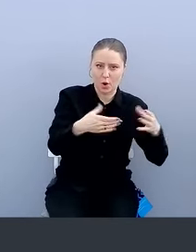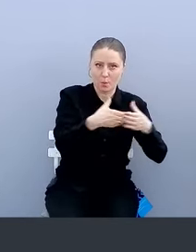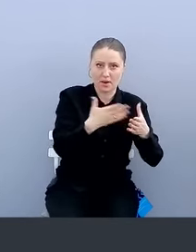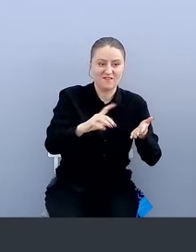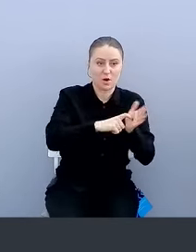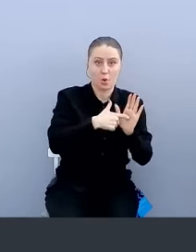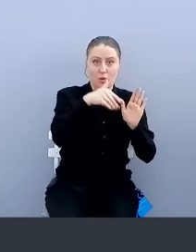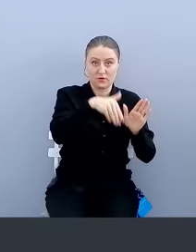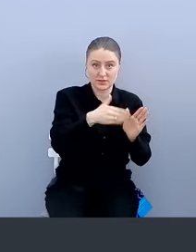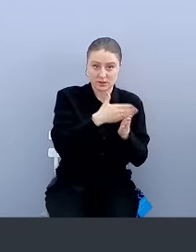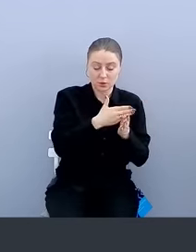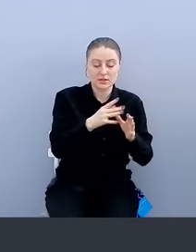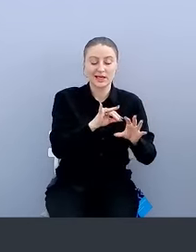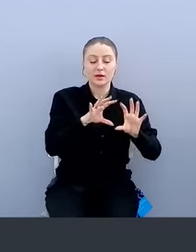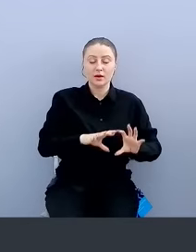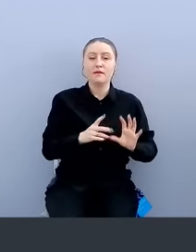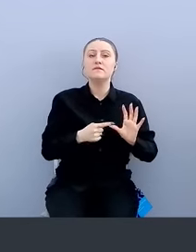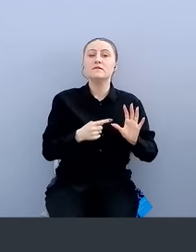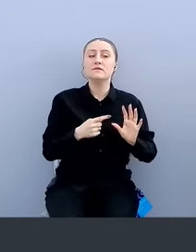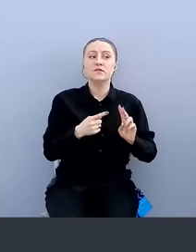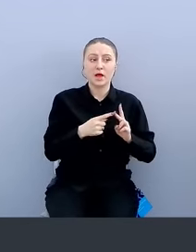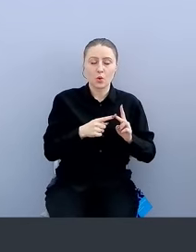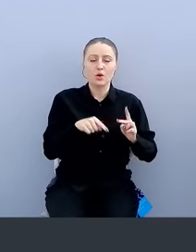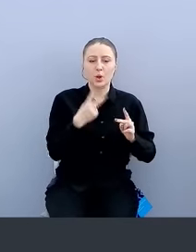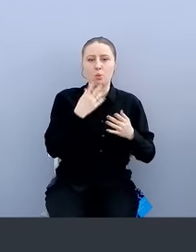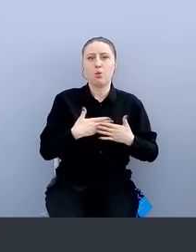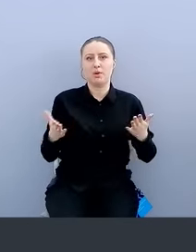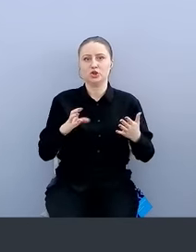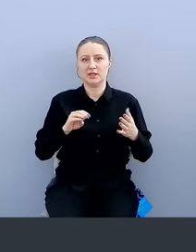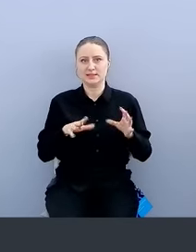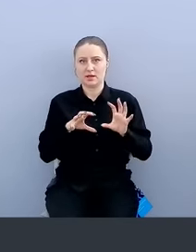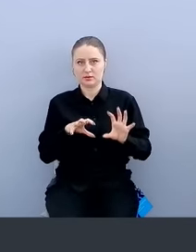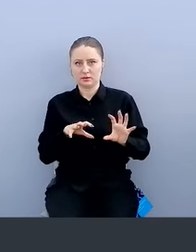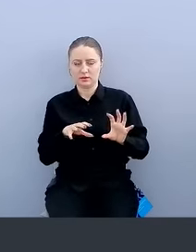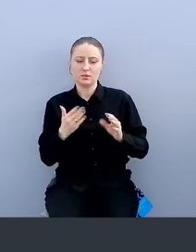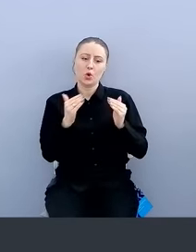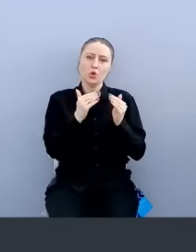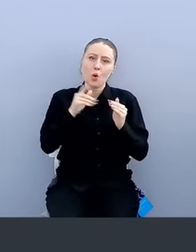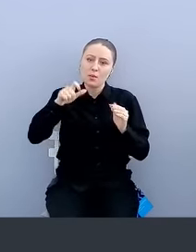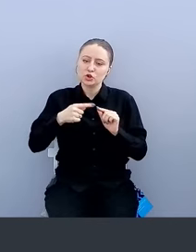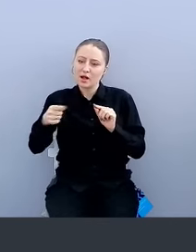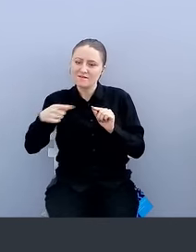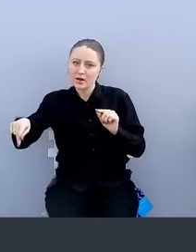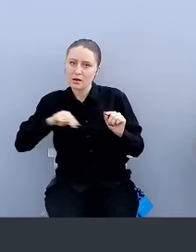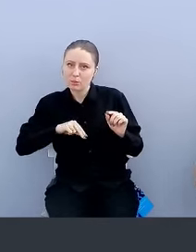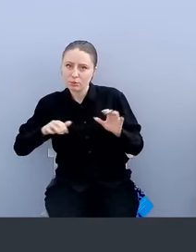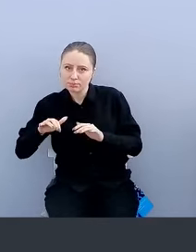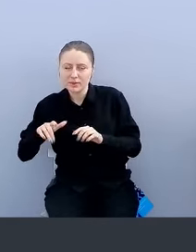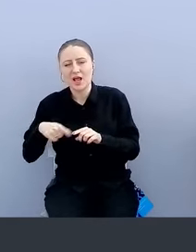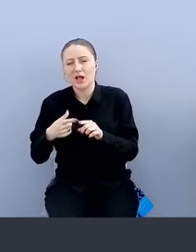офисе, и есть устройства, которые там в публичной сети, где-то дома человек сидит или где угодно,